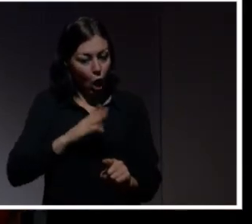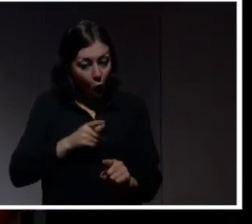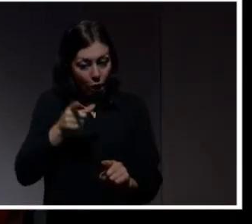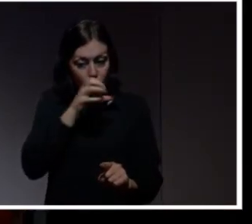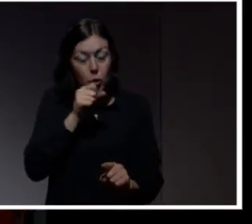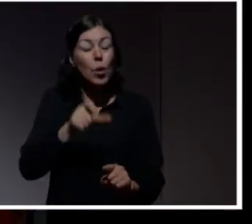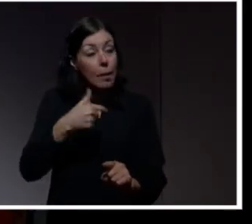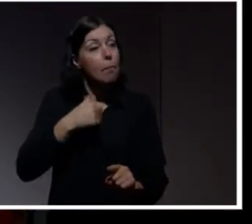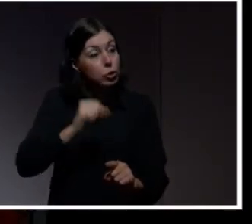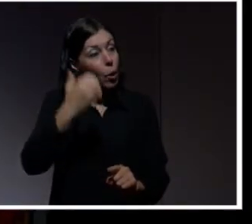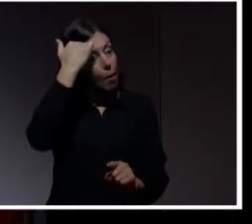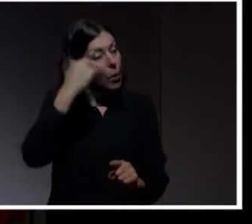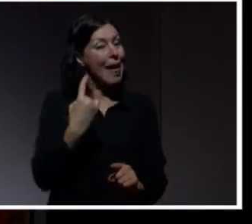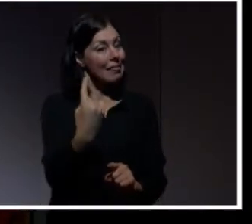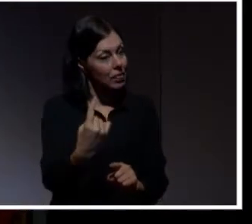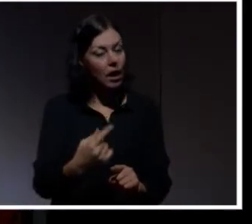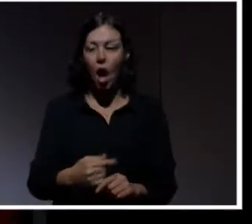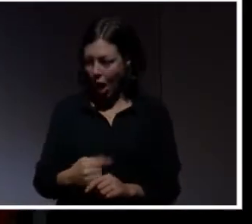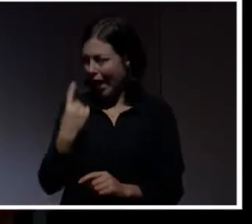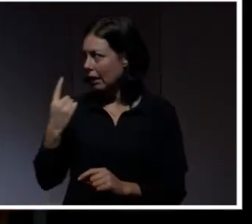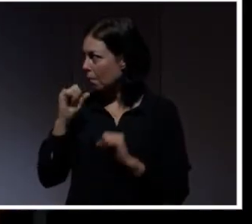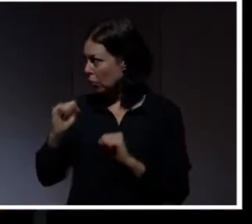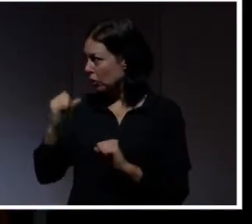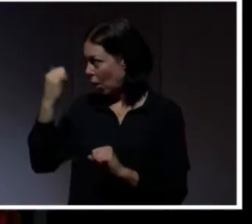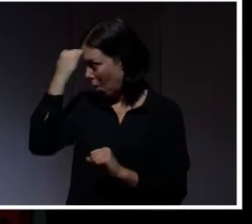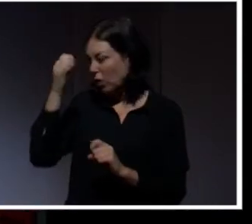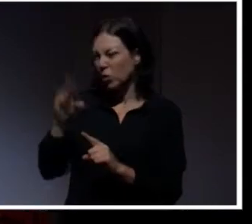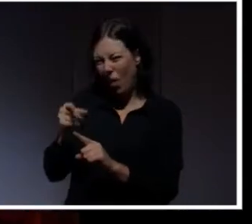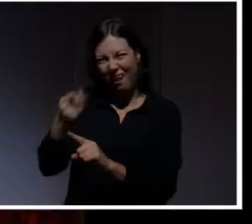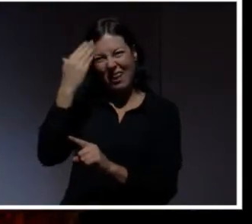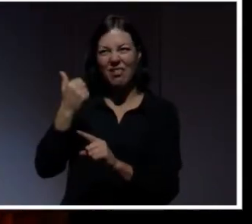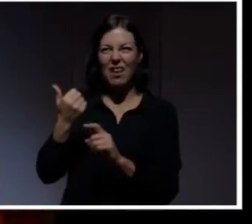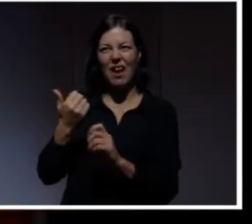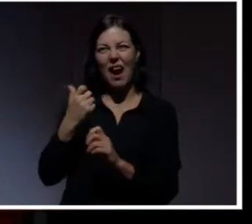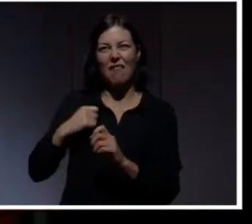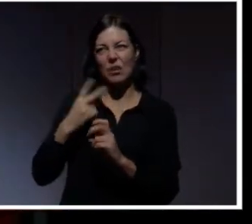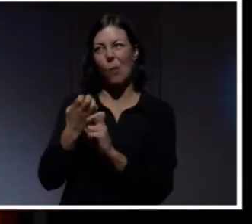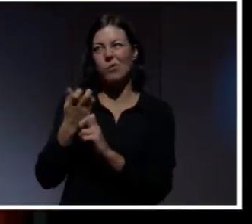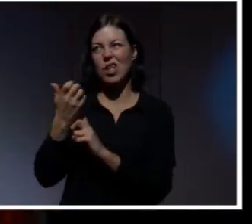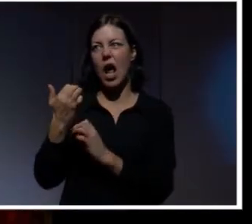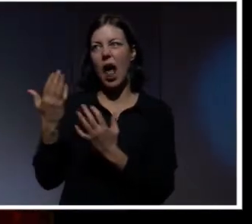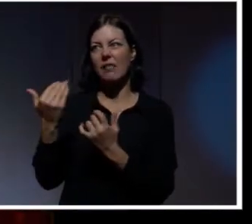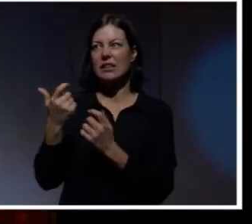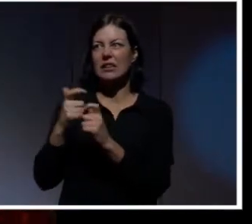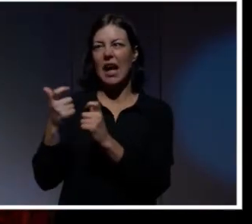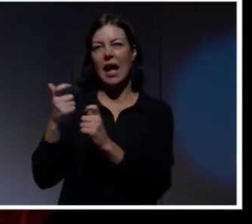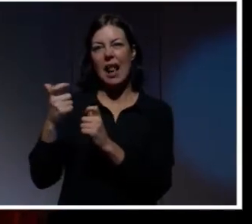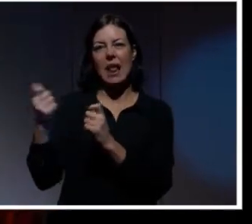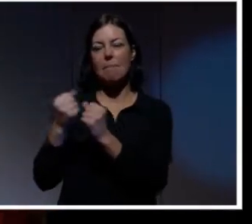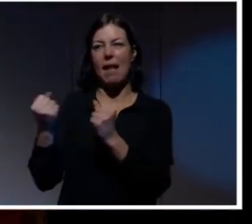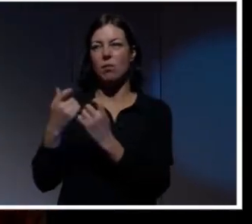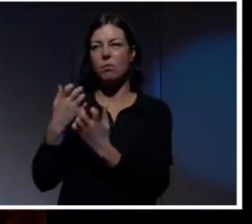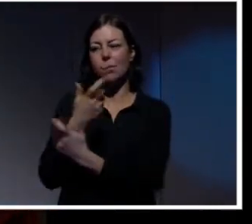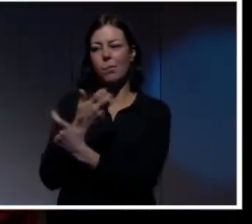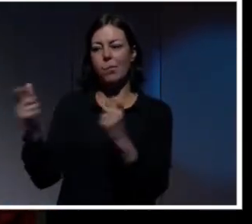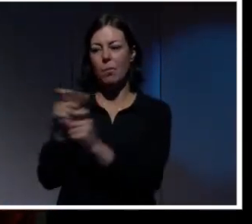komma ihåg. Ett måste du komma ihåg. Då kan du använda Sla Brunke-kalendern. Flintar brett gnabarna. Ja, ja visst.